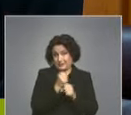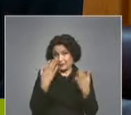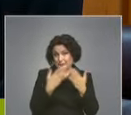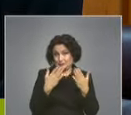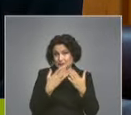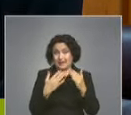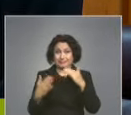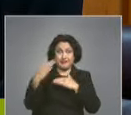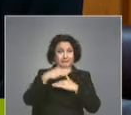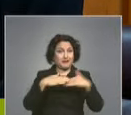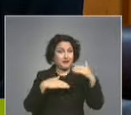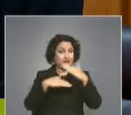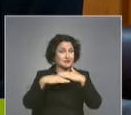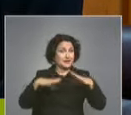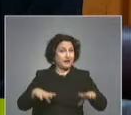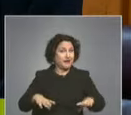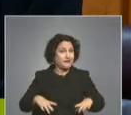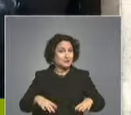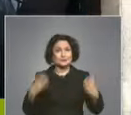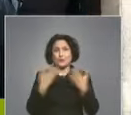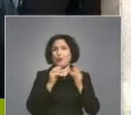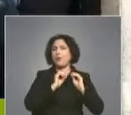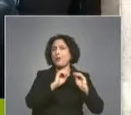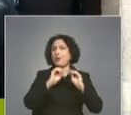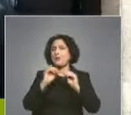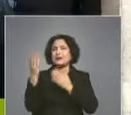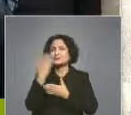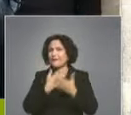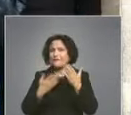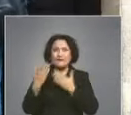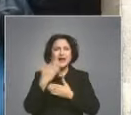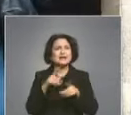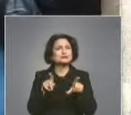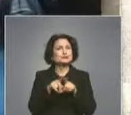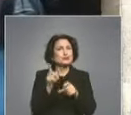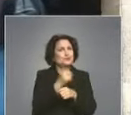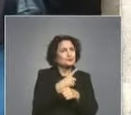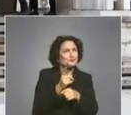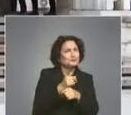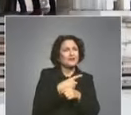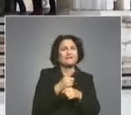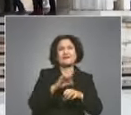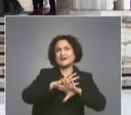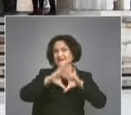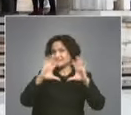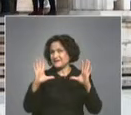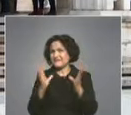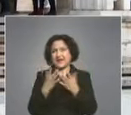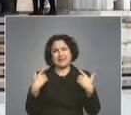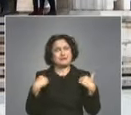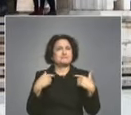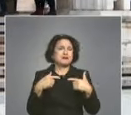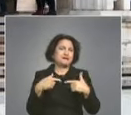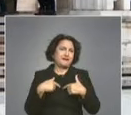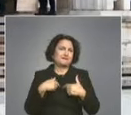Надграждане на знанията по гражданско образование и възможности за професионално ориентиране в сферата на правото са другите цели, които си поставят